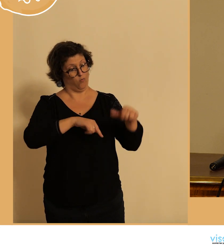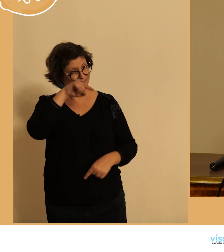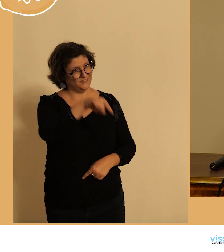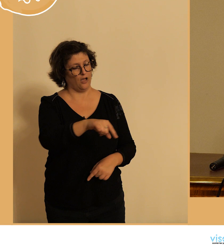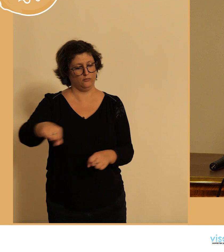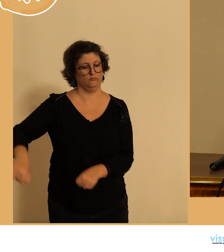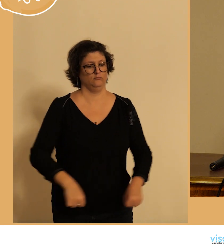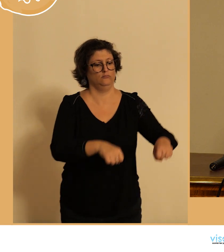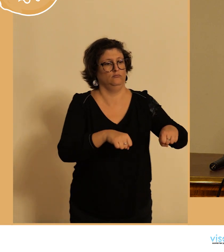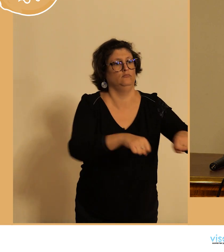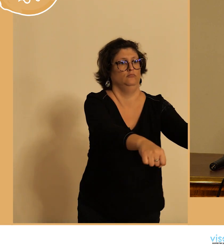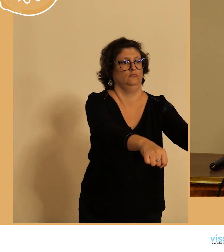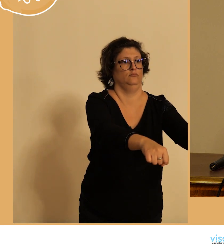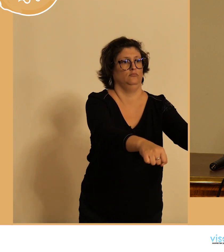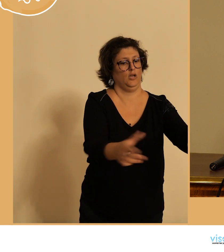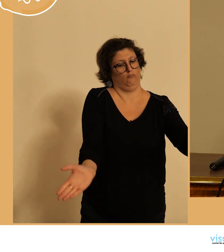début d'année